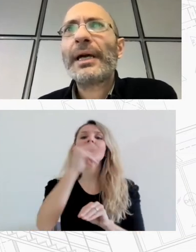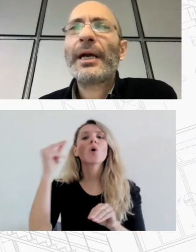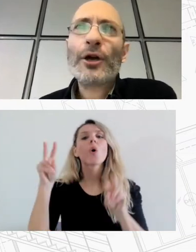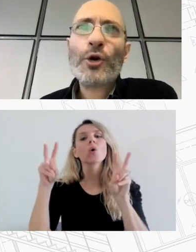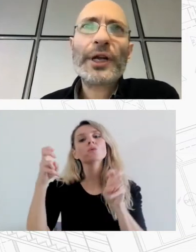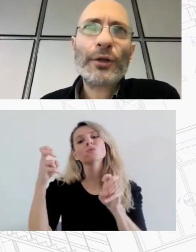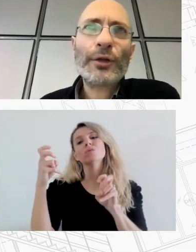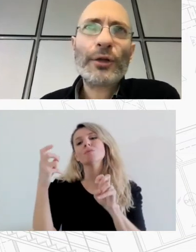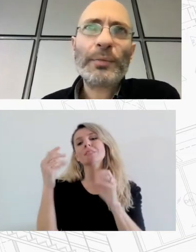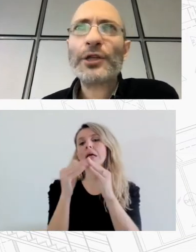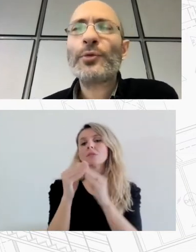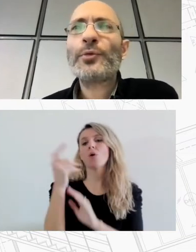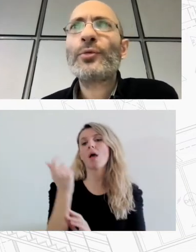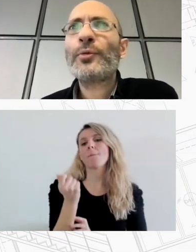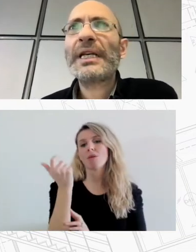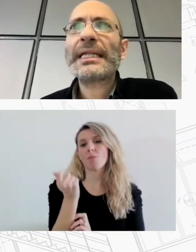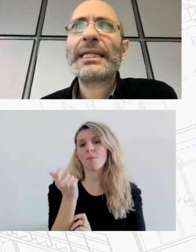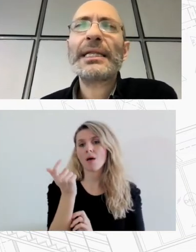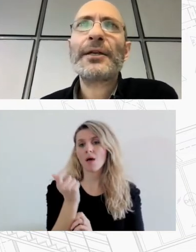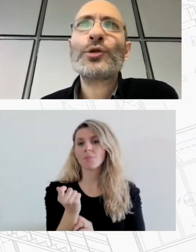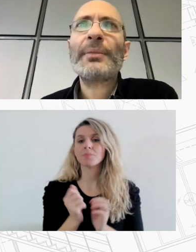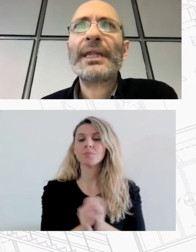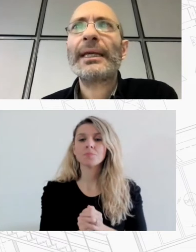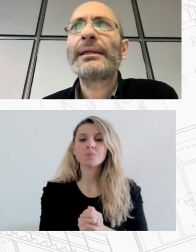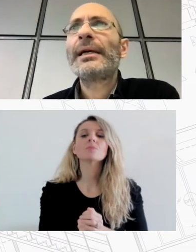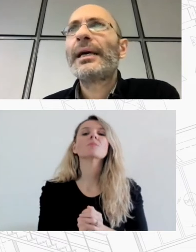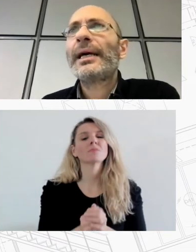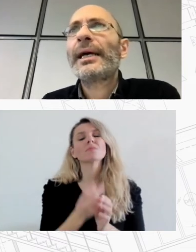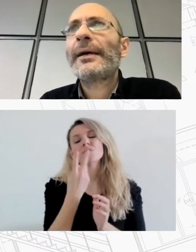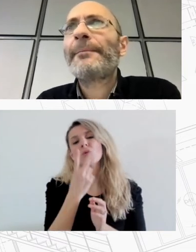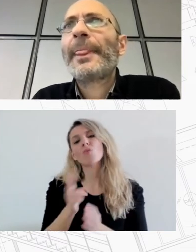χώρο και του πληθυσμού που μένει στις αιστείες κυρίως στα απειθήτα